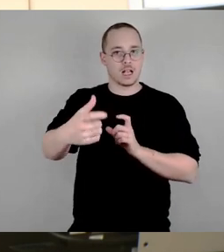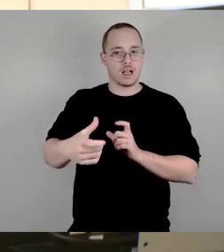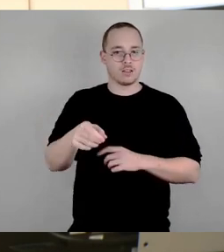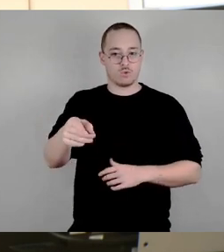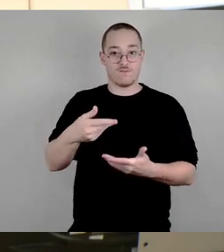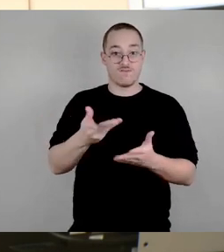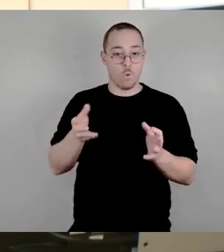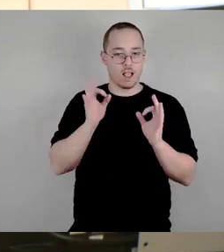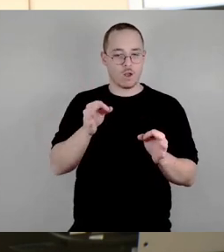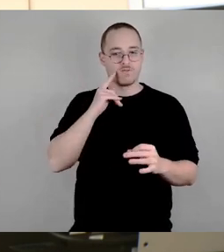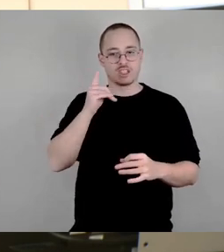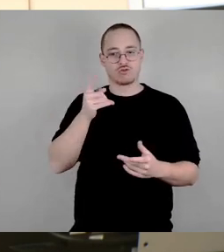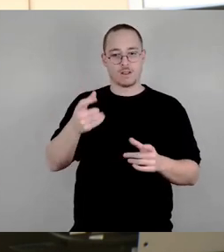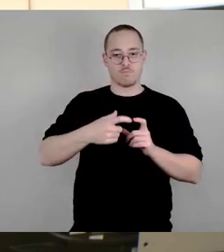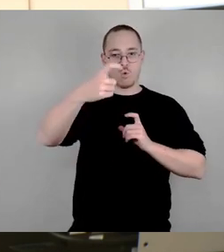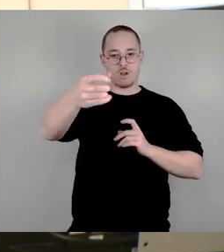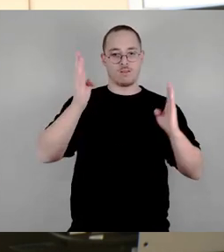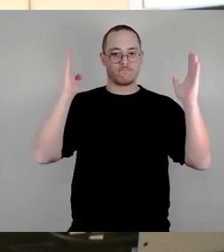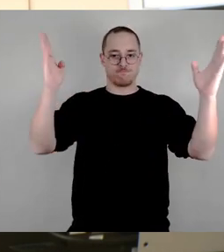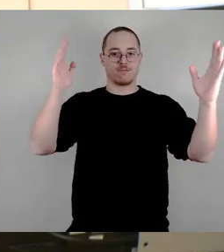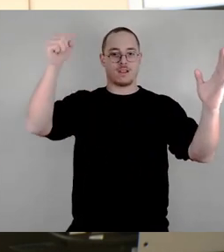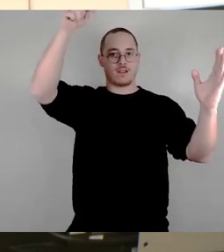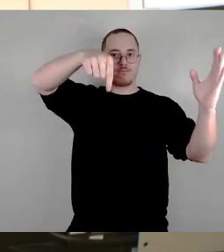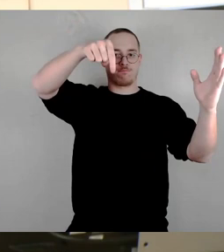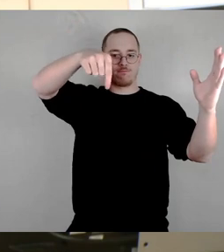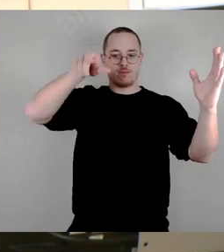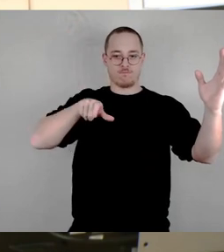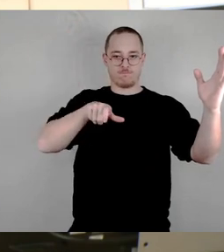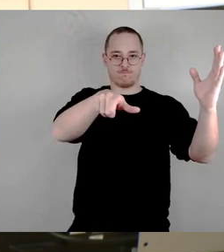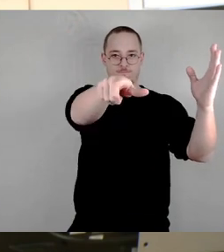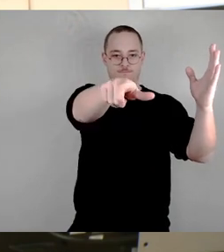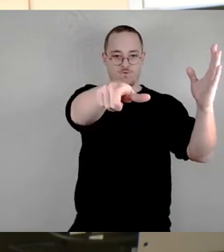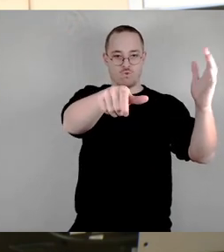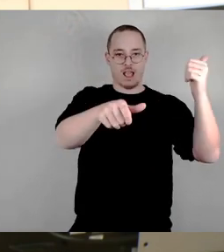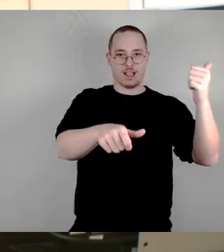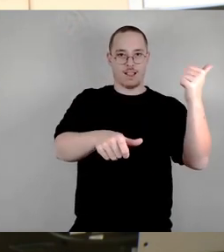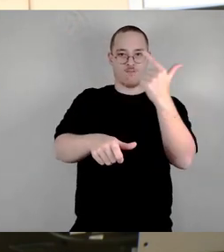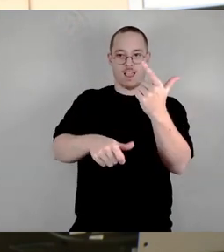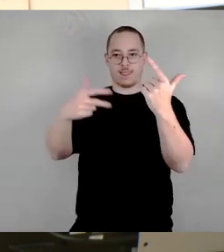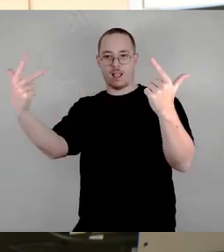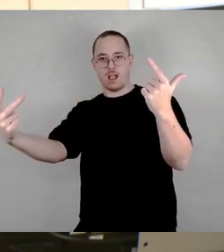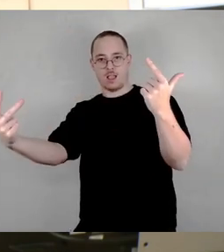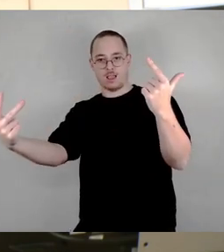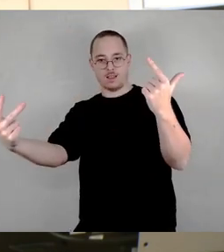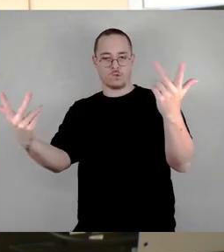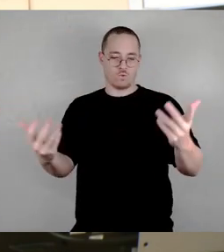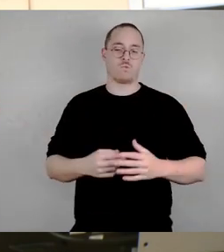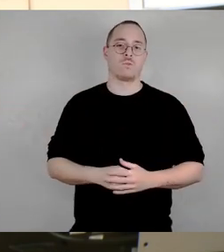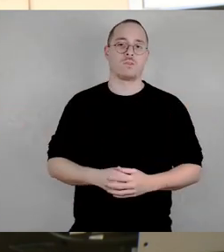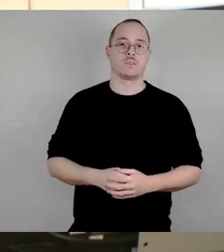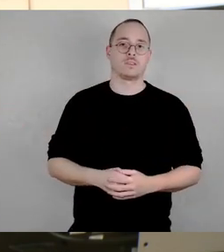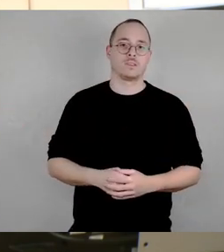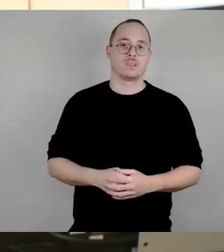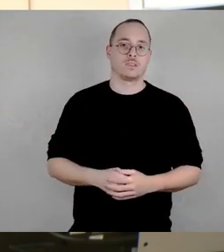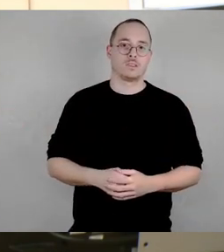Position dazu, ob sie es gut finden oder nicht. Was man sagen kann, es ist in Dresden an vielen Stellen erprobt, es ist nicht